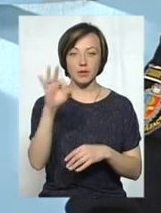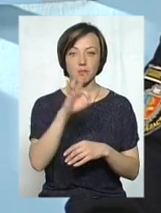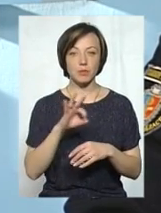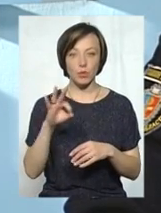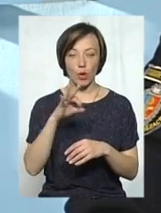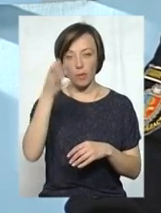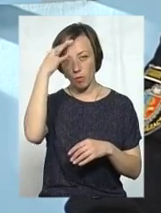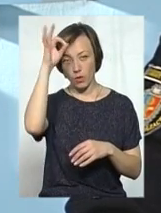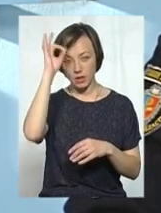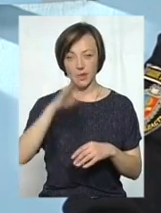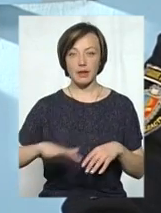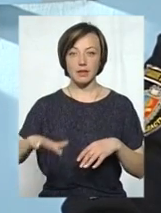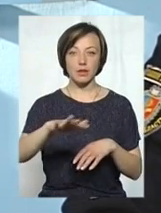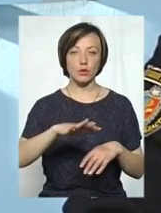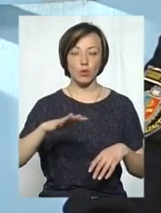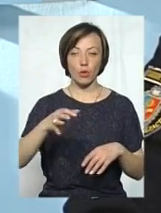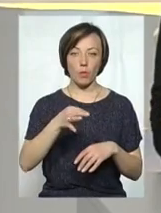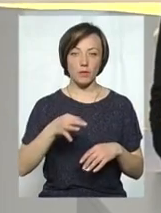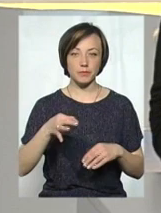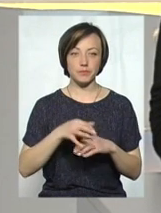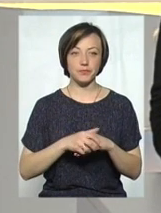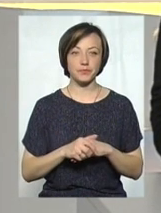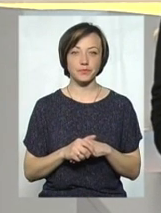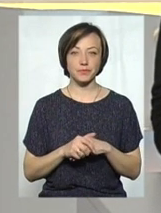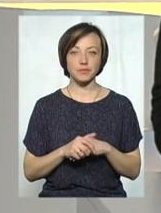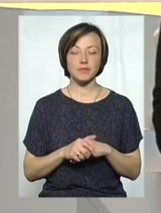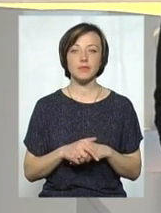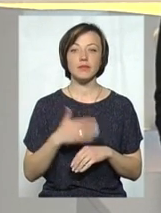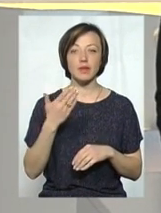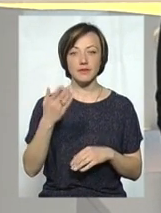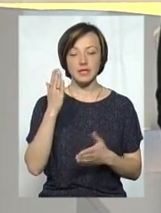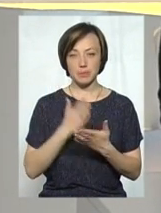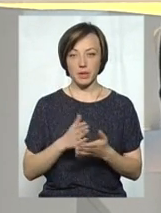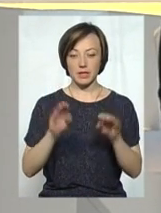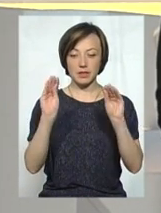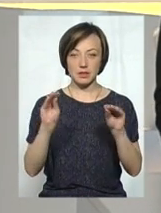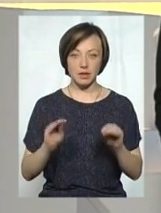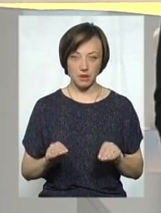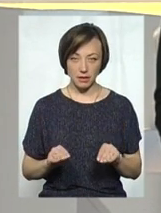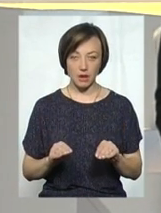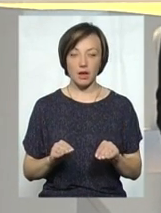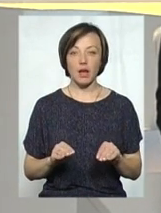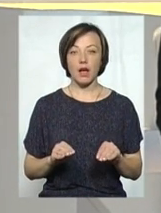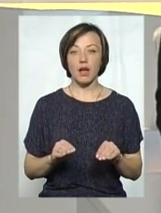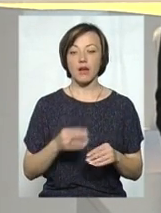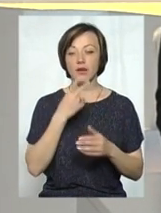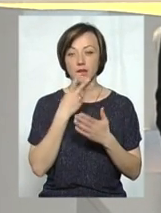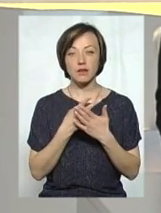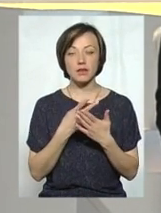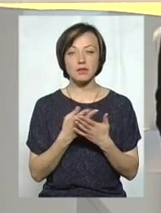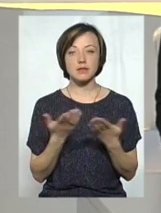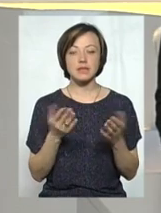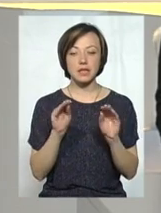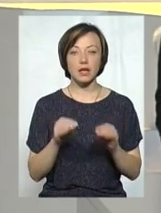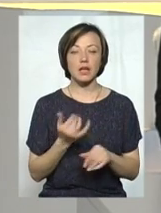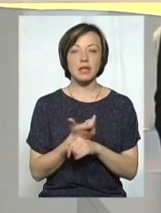поліції на території Хмельницької області. Пане Геннаді, ви володієте статистичними даними. Виходячи з цих даних, які все